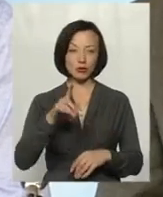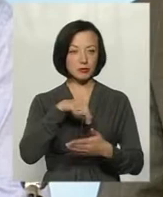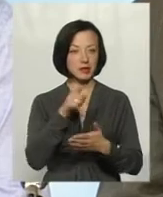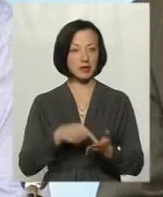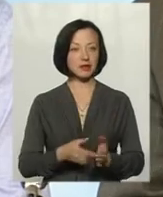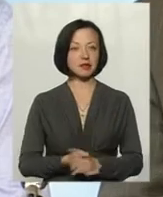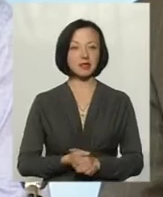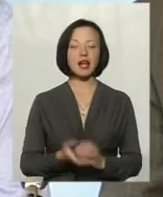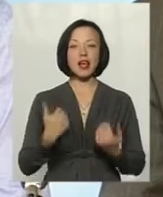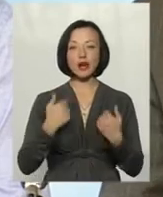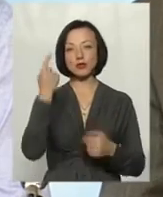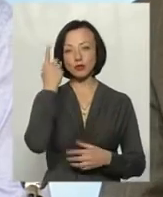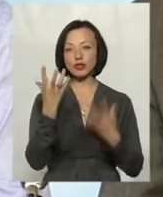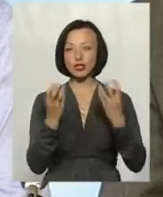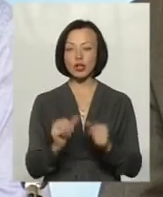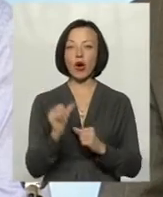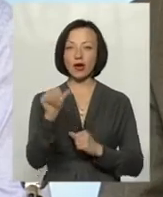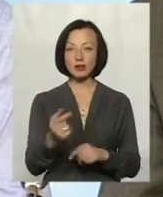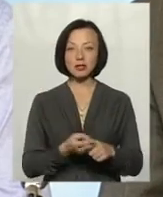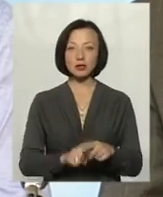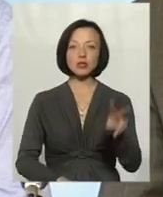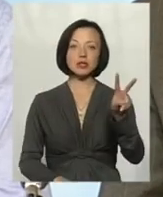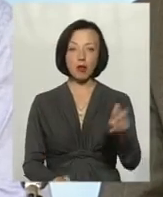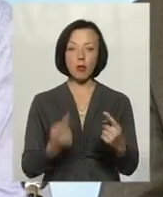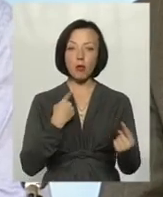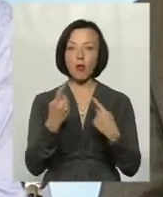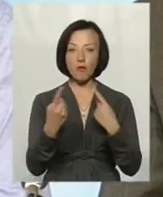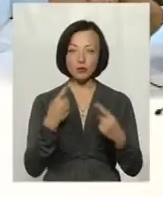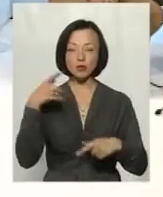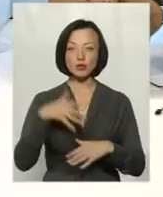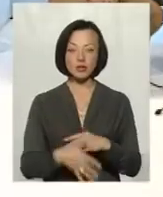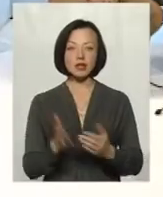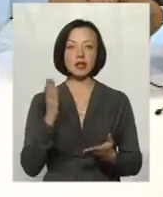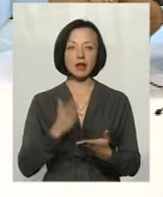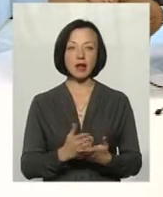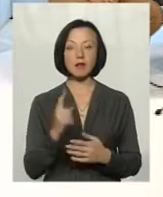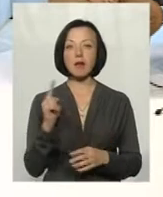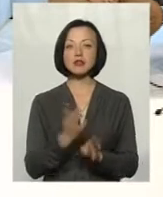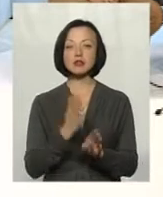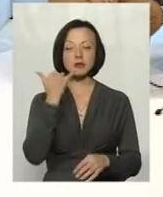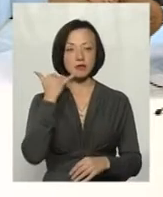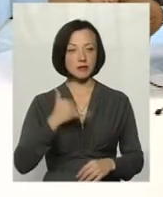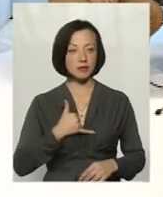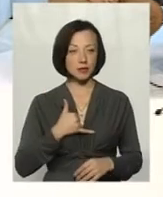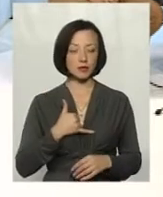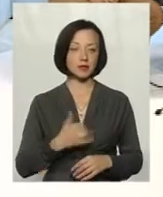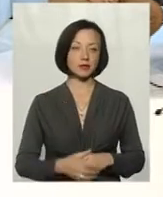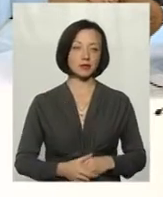Я думаю, ми ще на цю тему окремо поговоримо, зрозуміло. На саме перетелефоні дзвінки